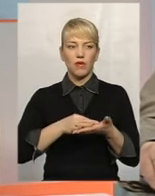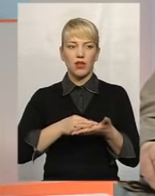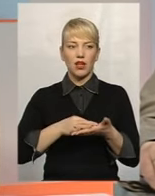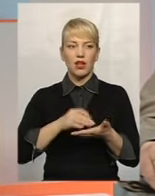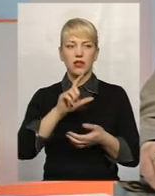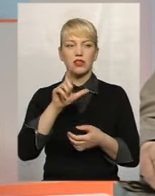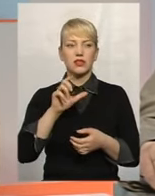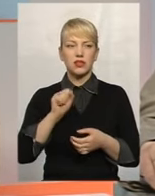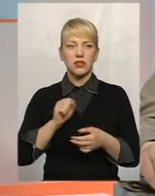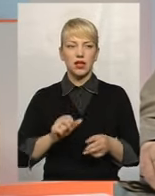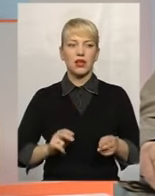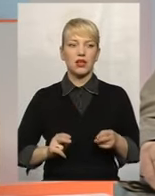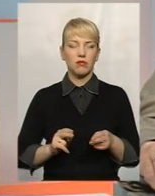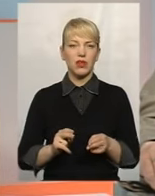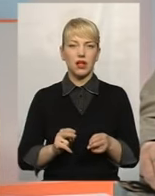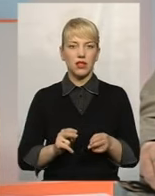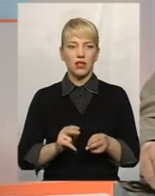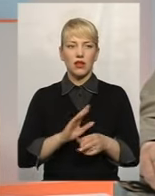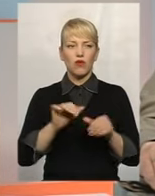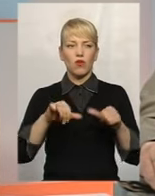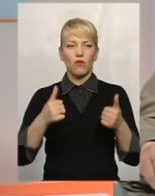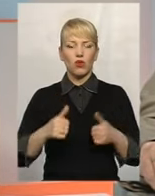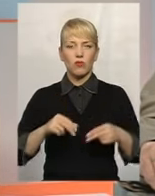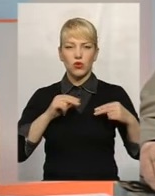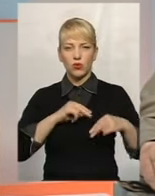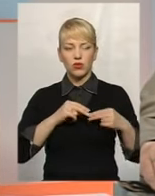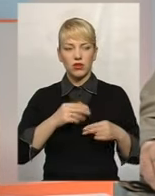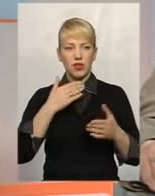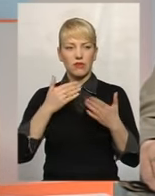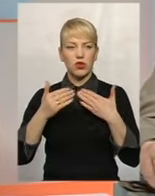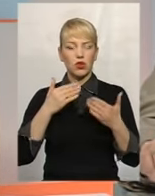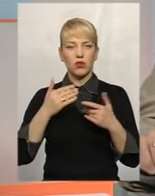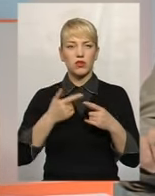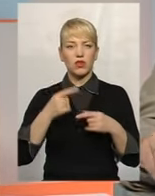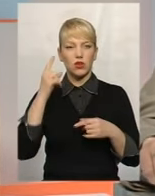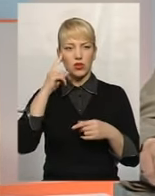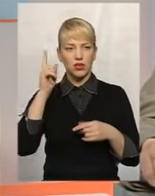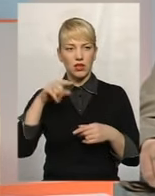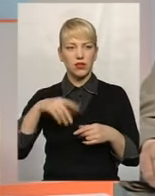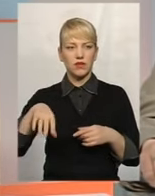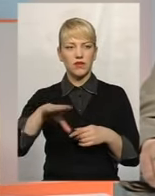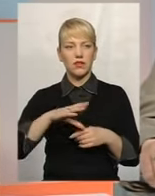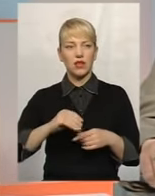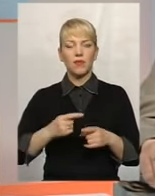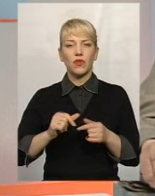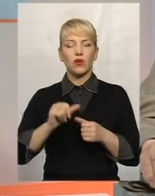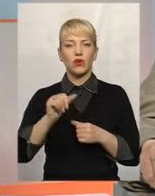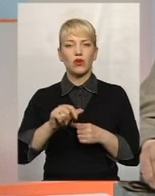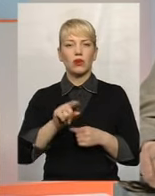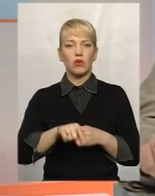за кримінальне, за неоформлення трудових відносин. Про це, я думаю, що широкому загалу відомо було. Крім того,